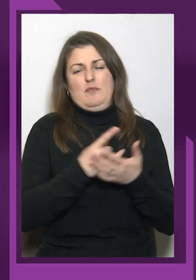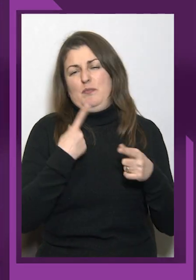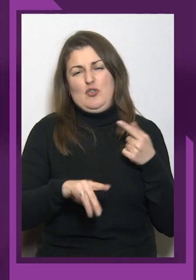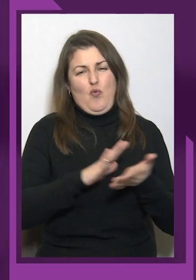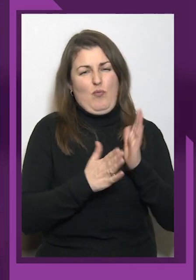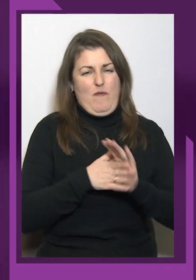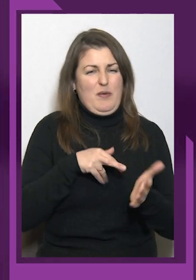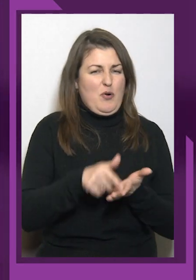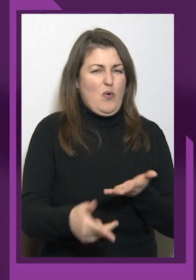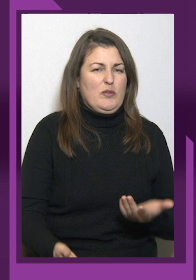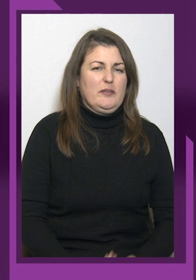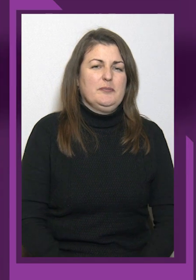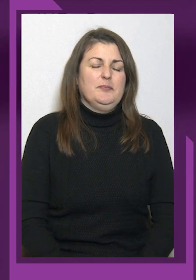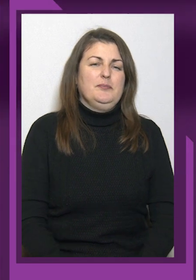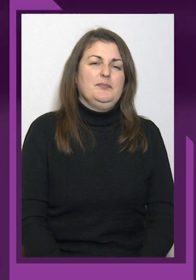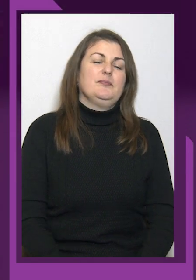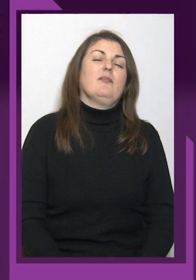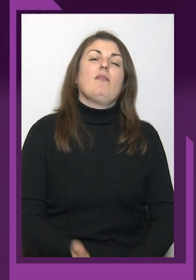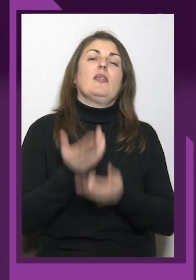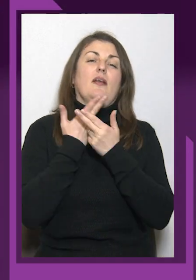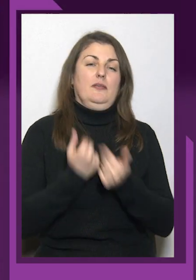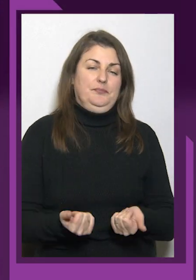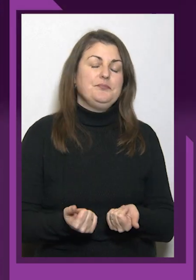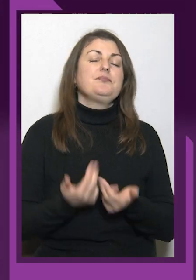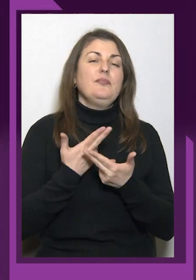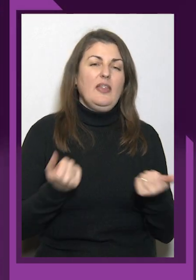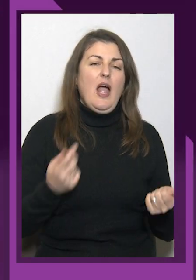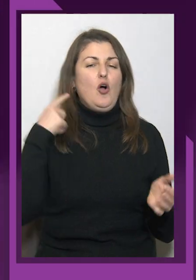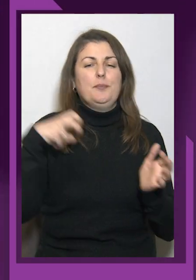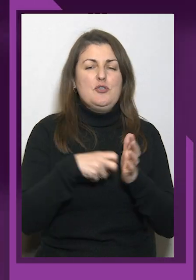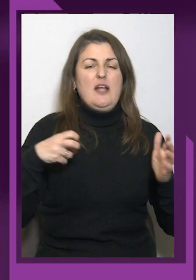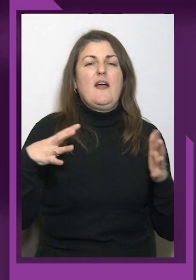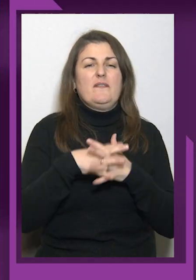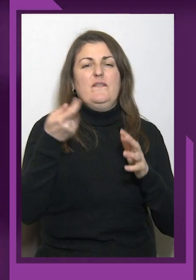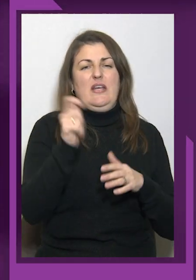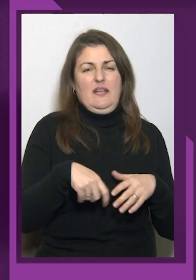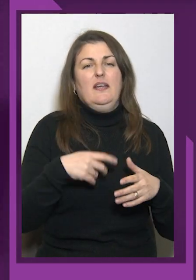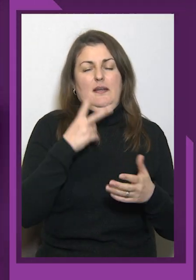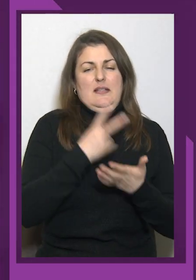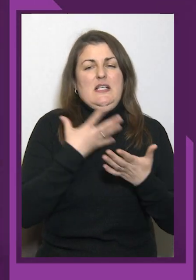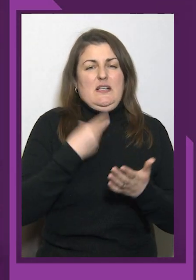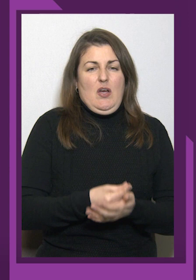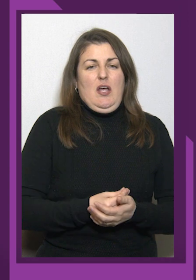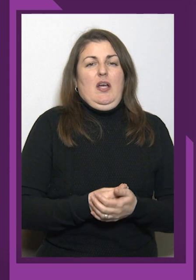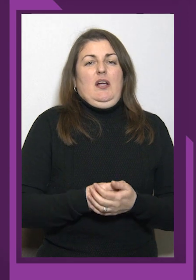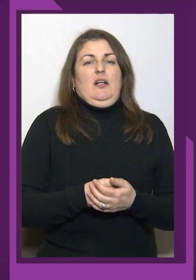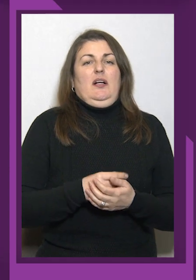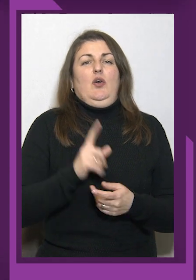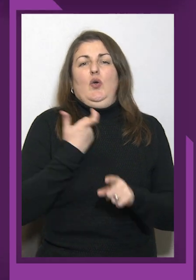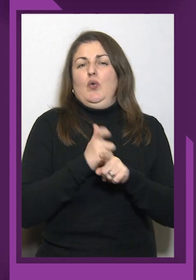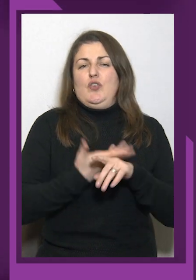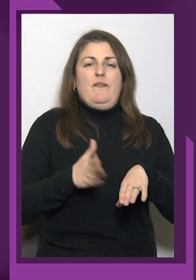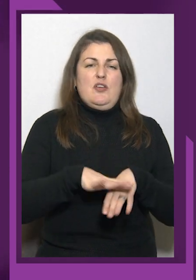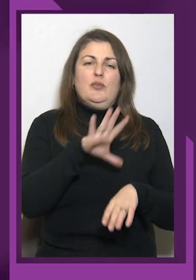спочатку війни наладив своє. Дуже важко було уїжджати вдома, нема що